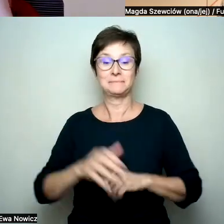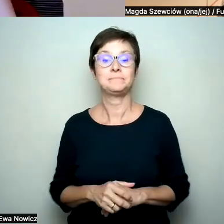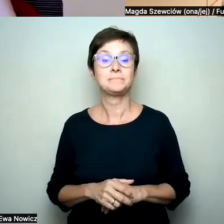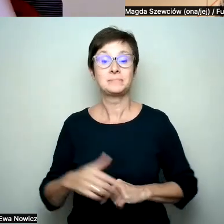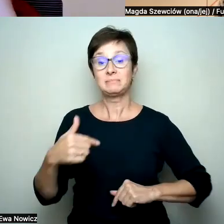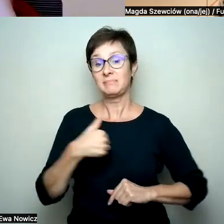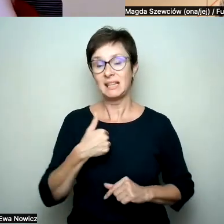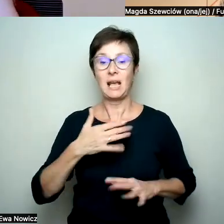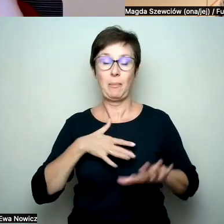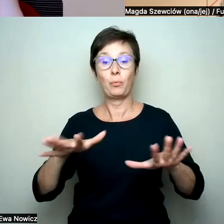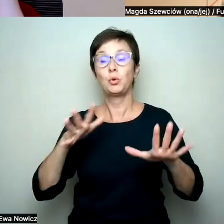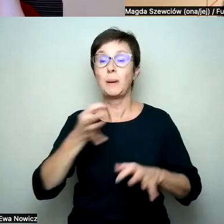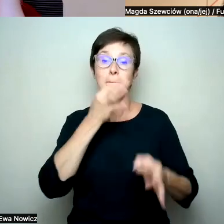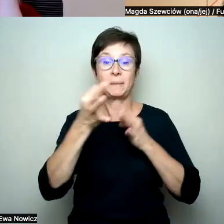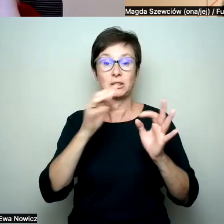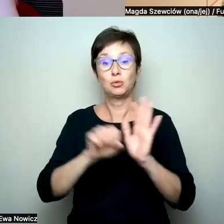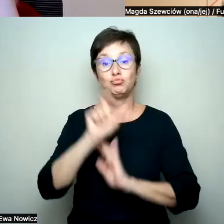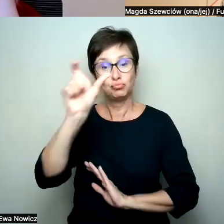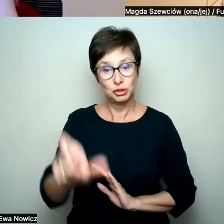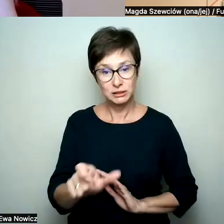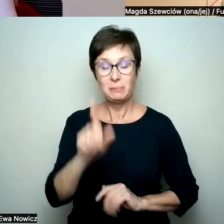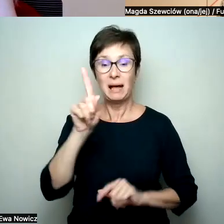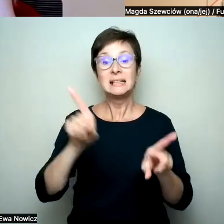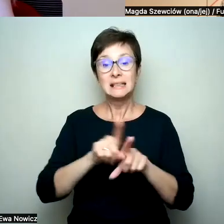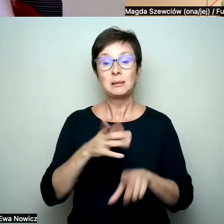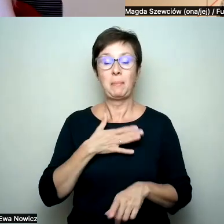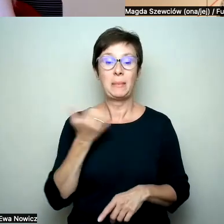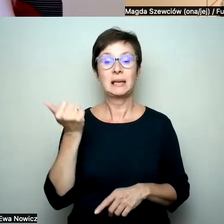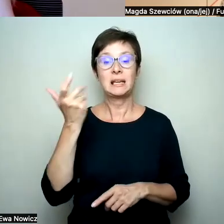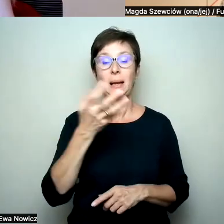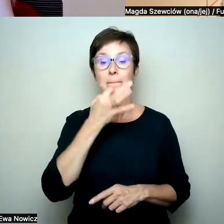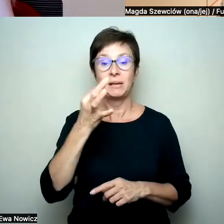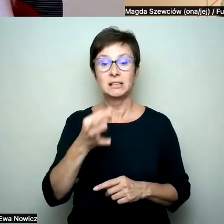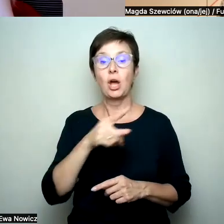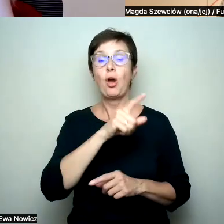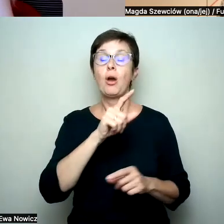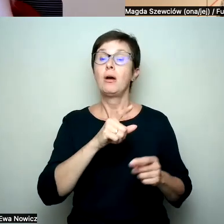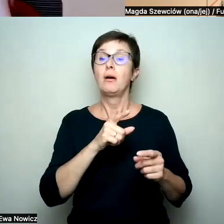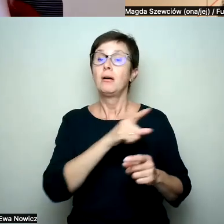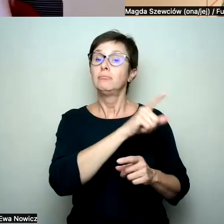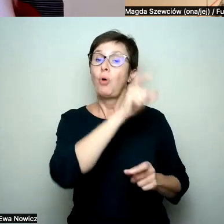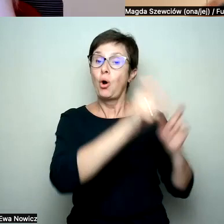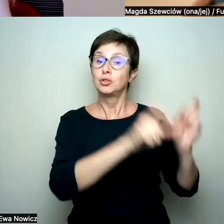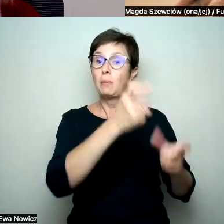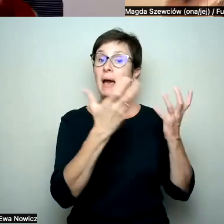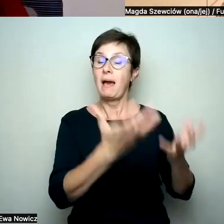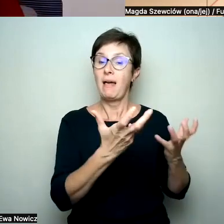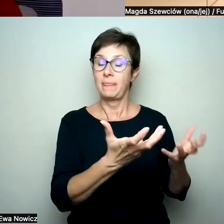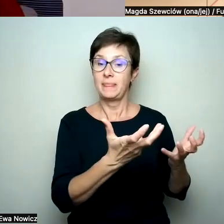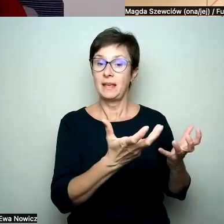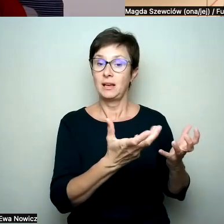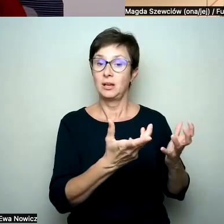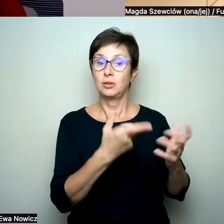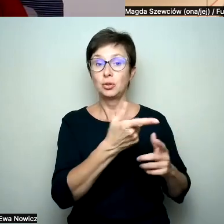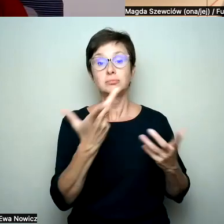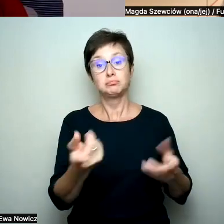że ja mam sporo pytań do Ciebie, ale też mamy kilka pytań, które zostały zgłoszone przez osoby chętne do posłuchania